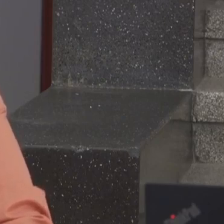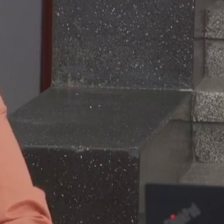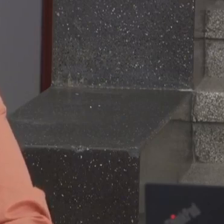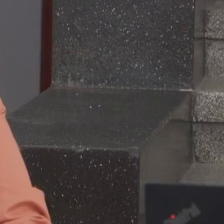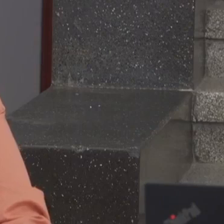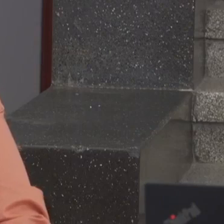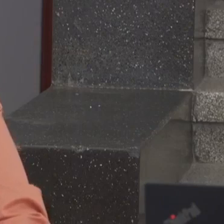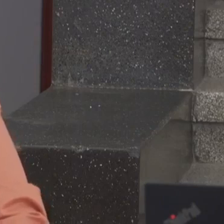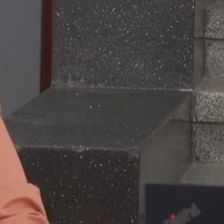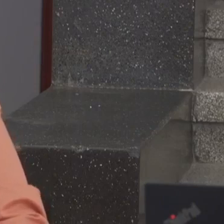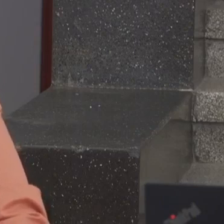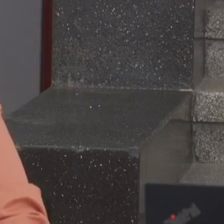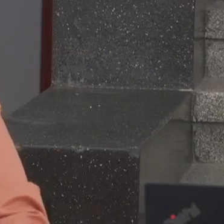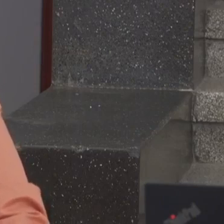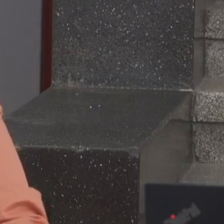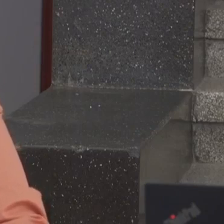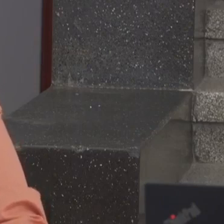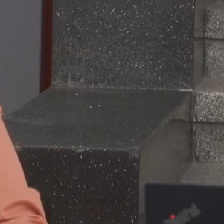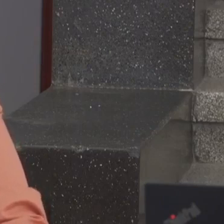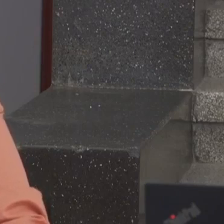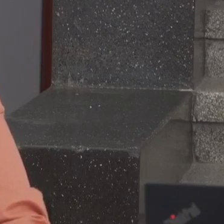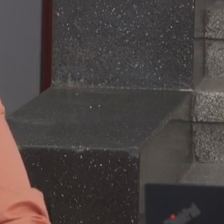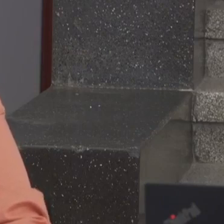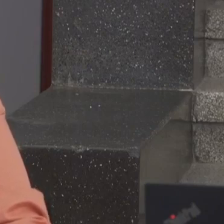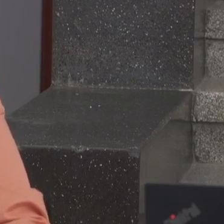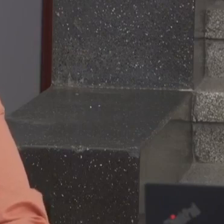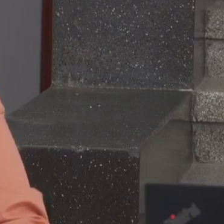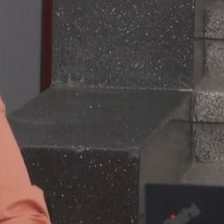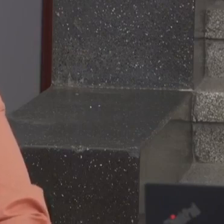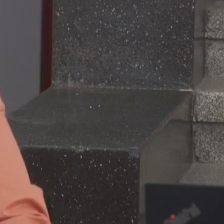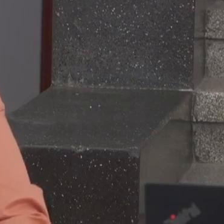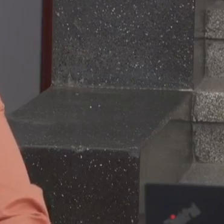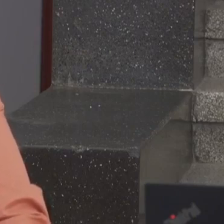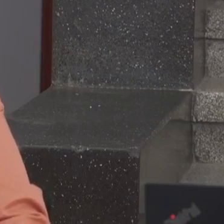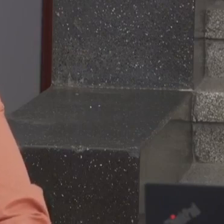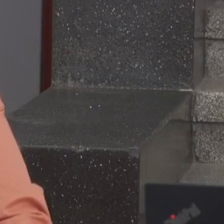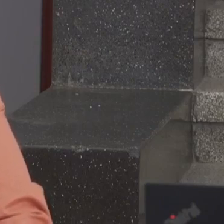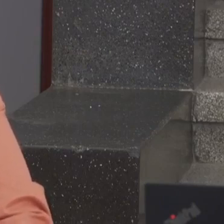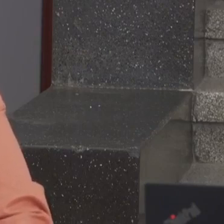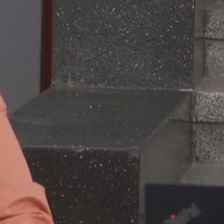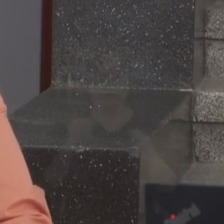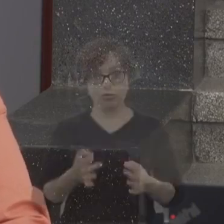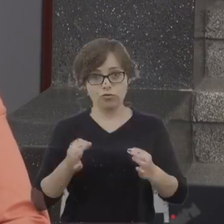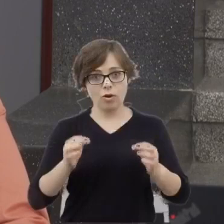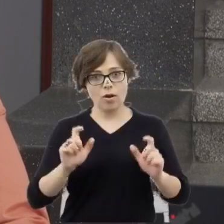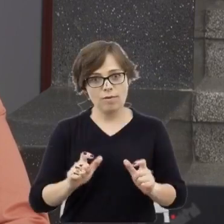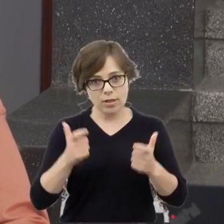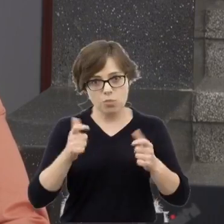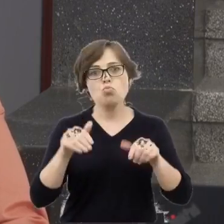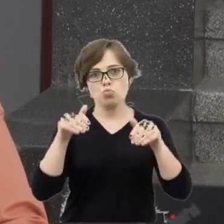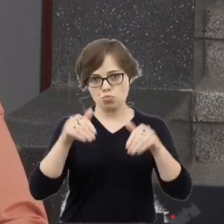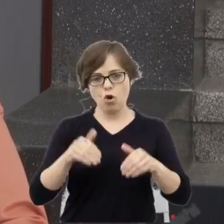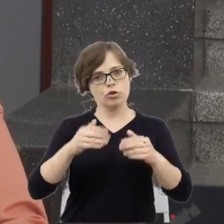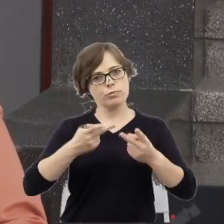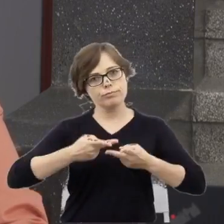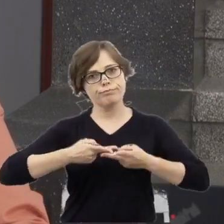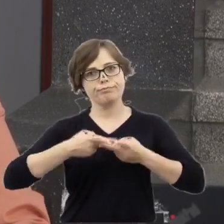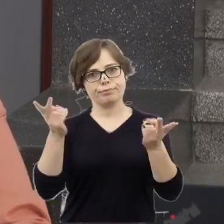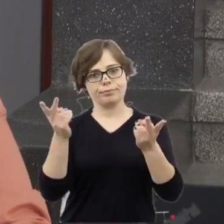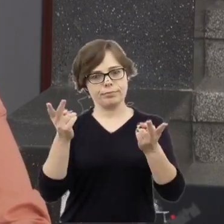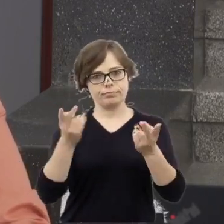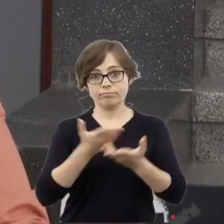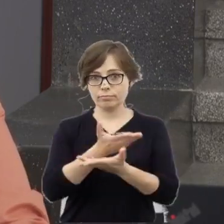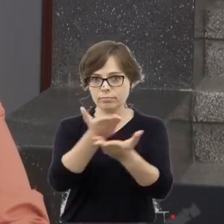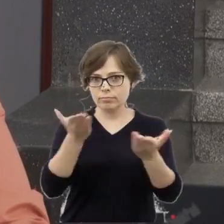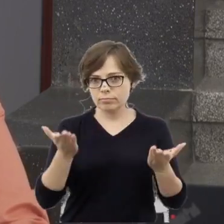naprawdę dużą przyjemnością i zaszczytem, że możemy też to wydarzenie transmitować do Państwa